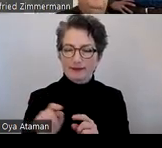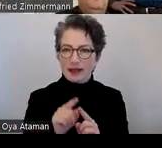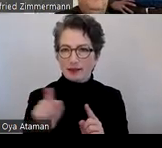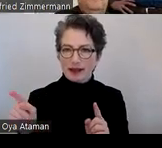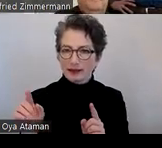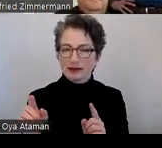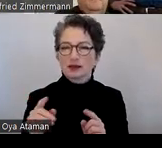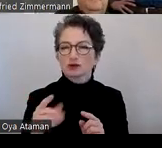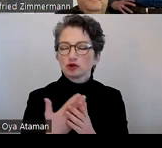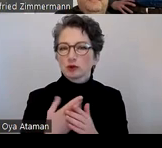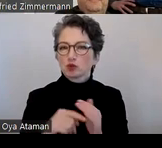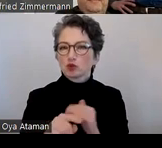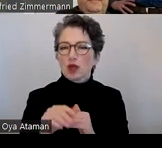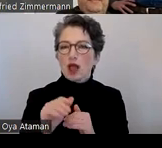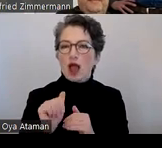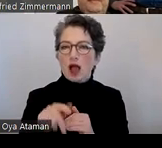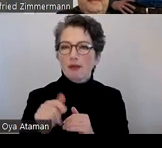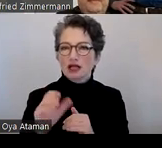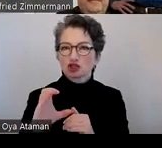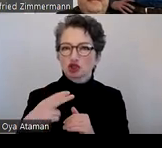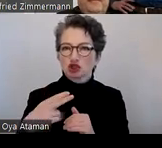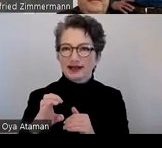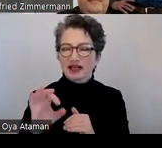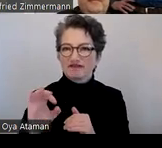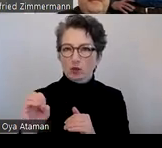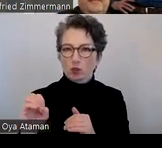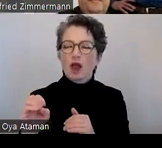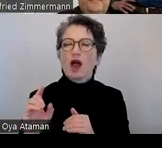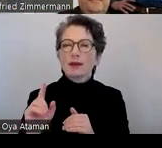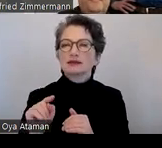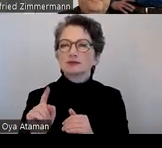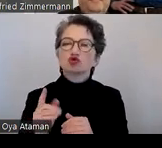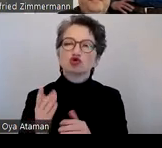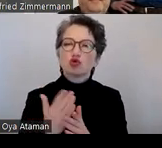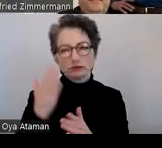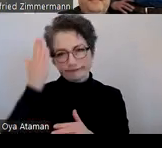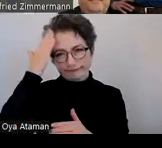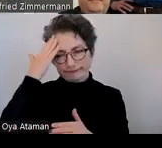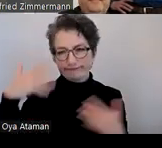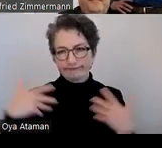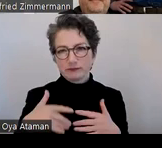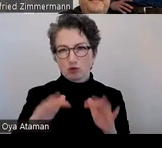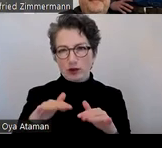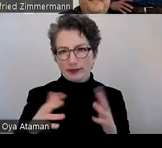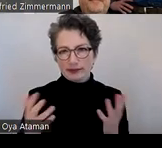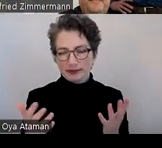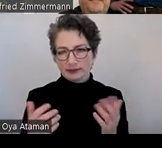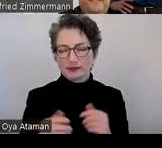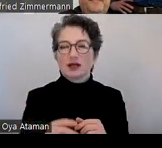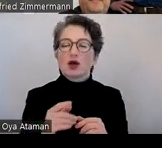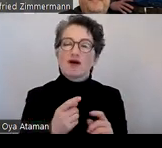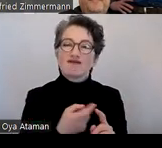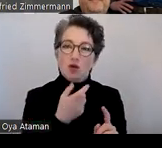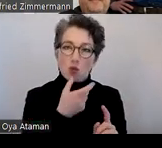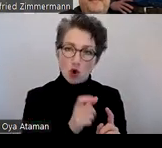Apache FO, aber da muss man schon Programmierkenntnisse haben. Ansonsten aus Word heraus